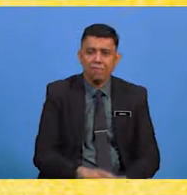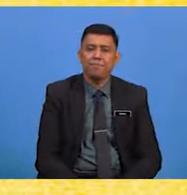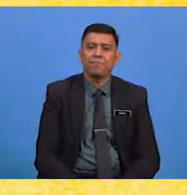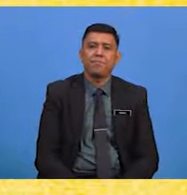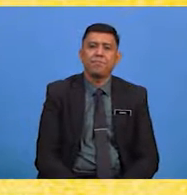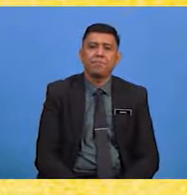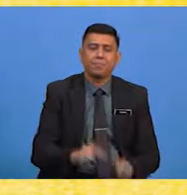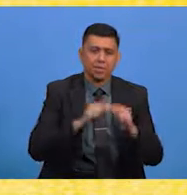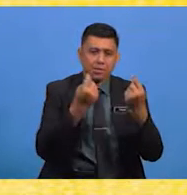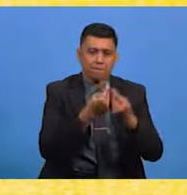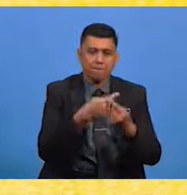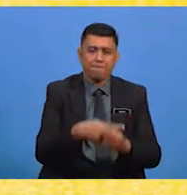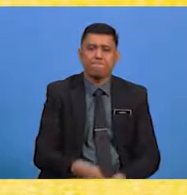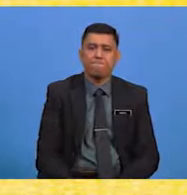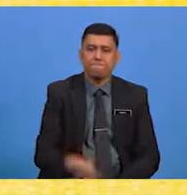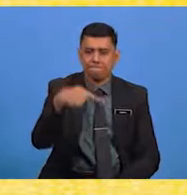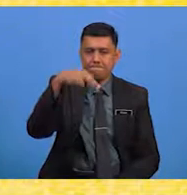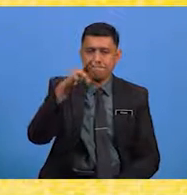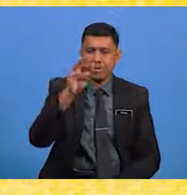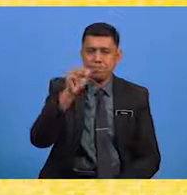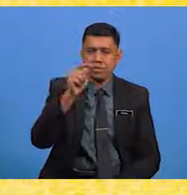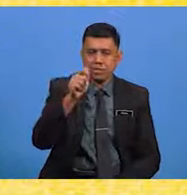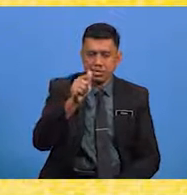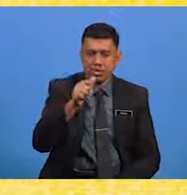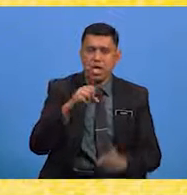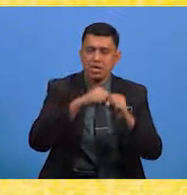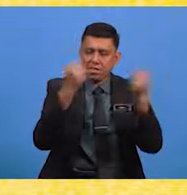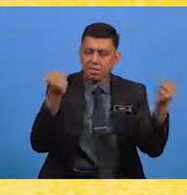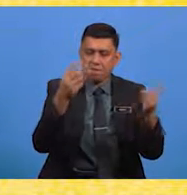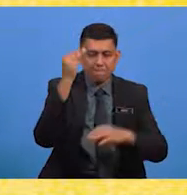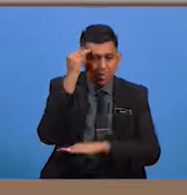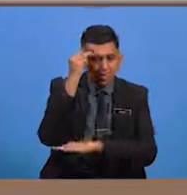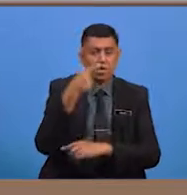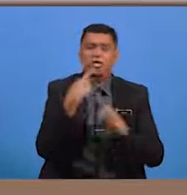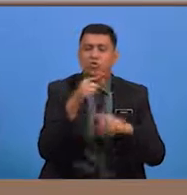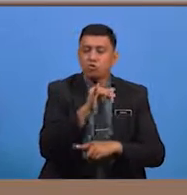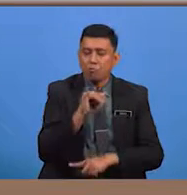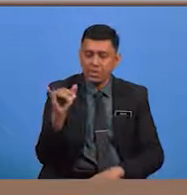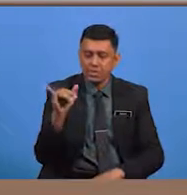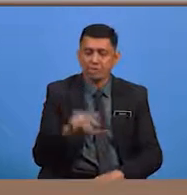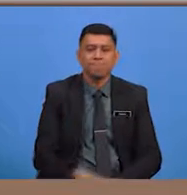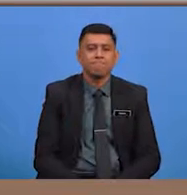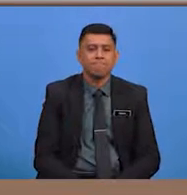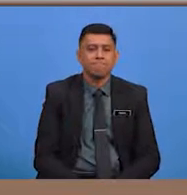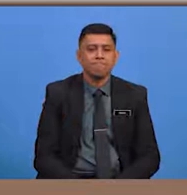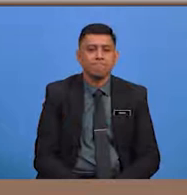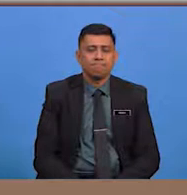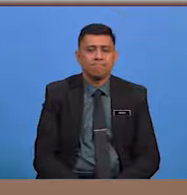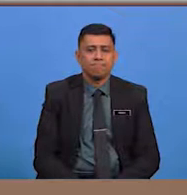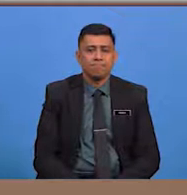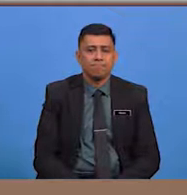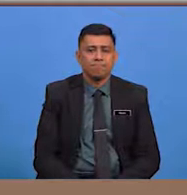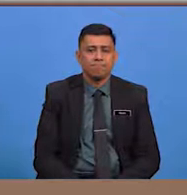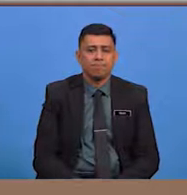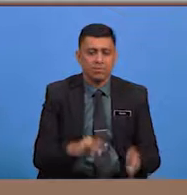dalam teks permata sestera Melayu Jawapan bagi soalan di atas